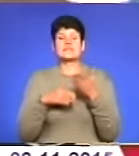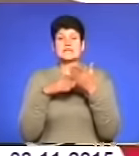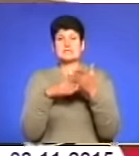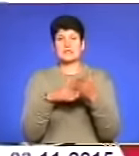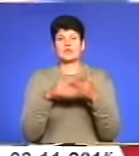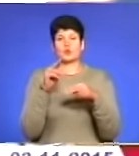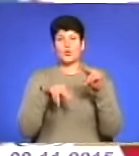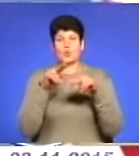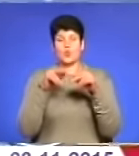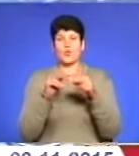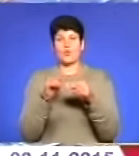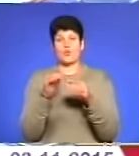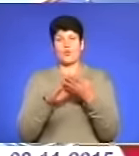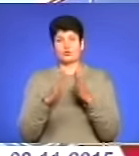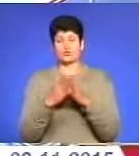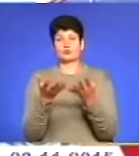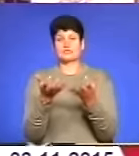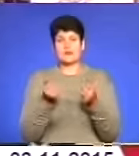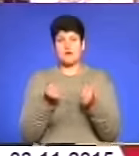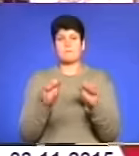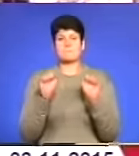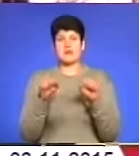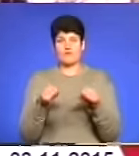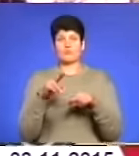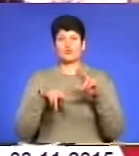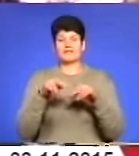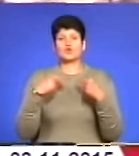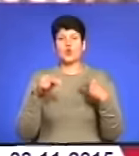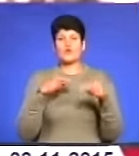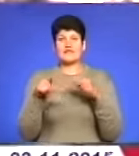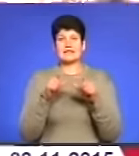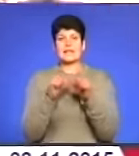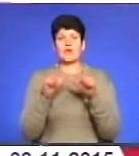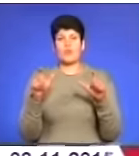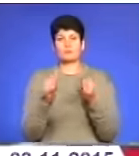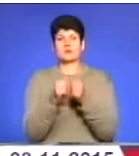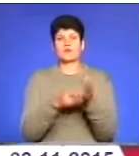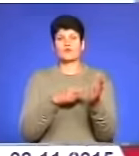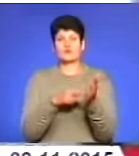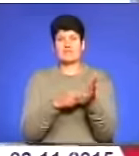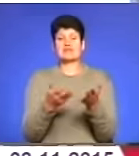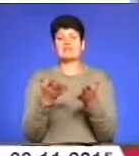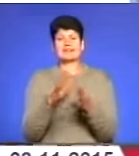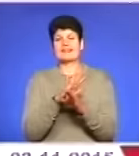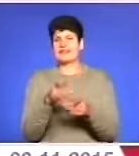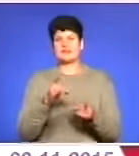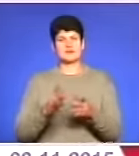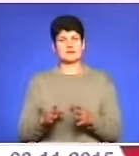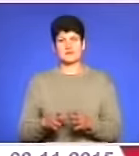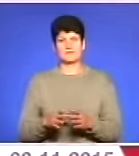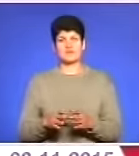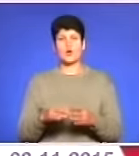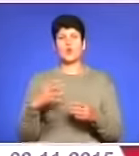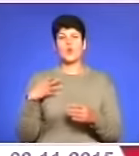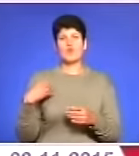за якою підприємець отримав право будувати торговельний комплекс біля залізничного вокзалу таки визнали недійсною, але уже